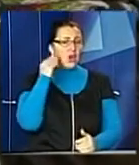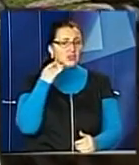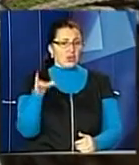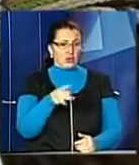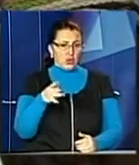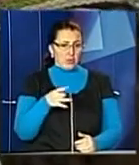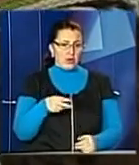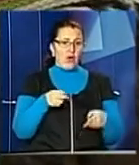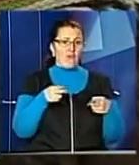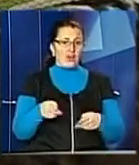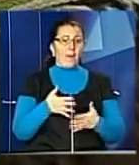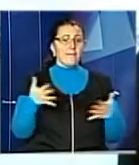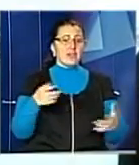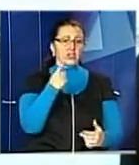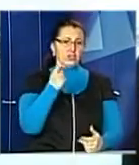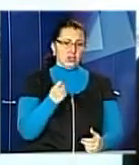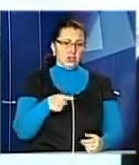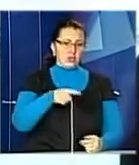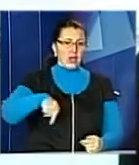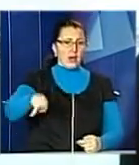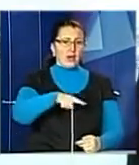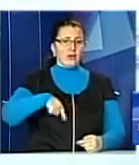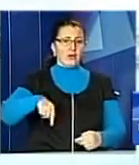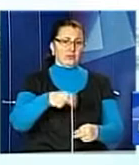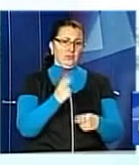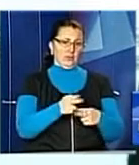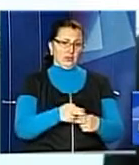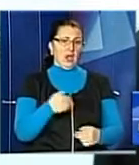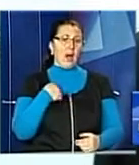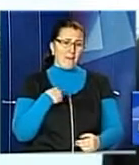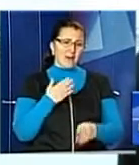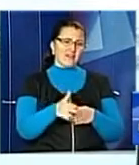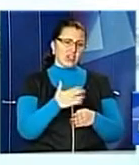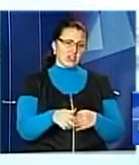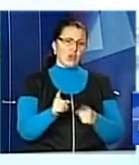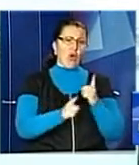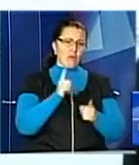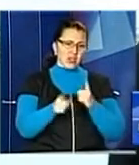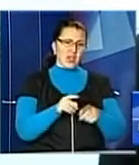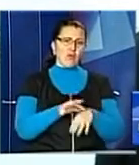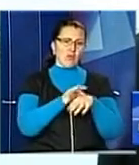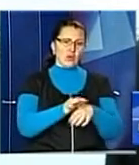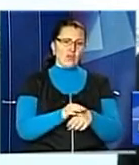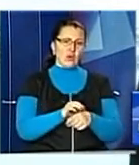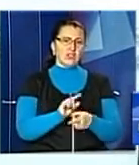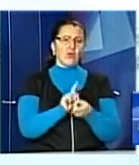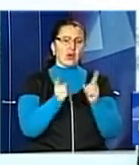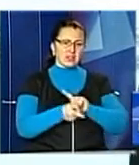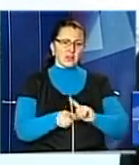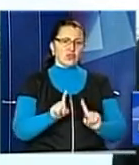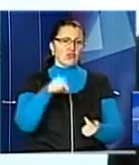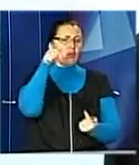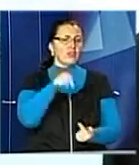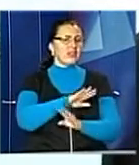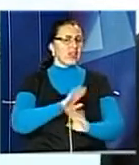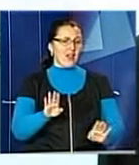вкрали більше сотні металевих решіток. Частково ми міняємо дощоприймачі, поводимо заміну, які не відповідають до